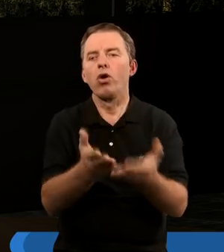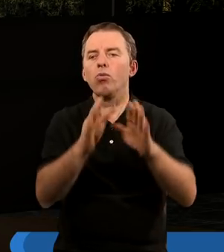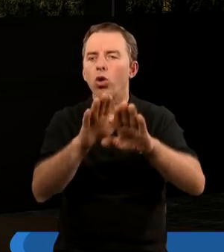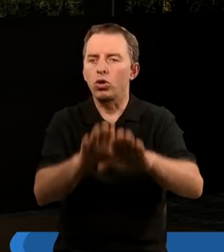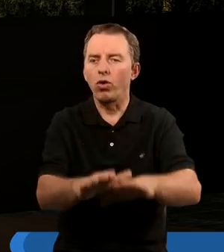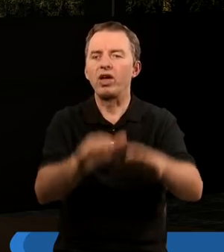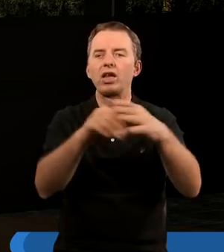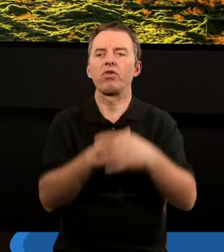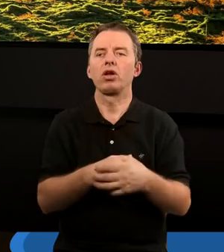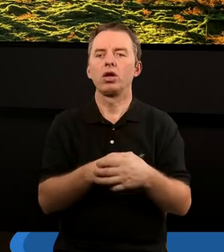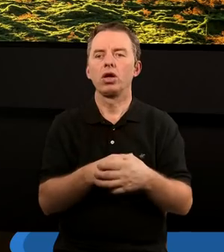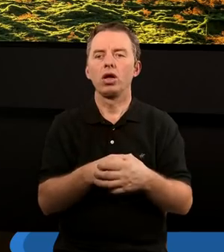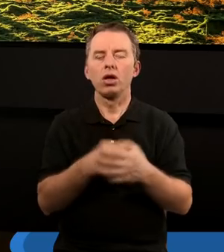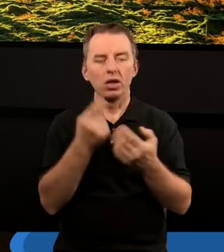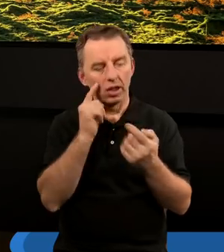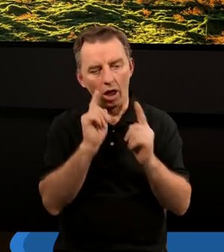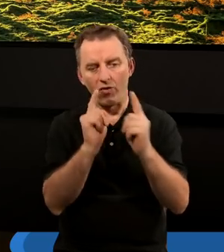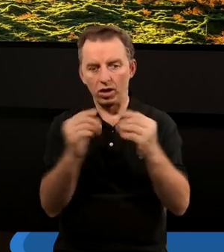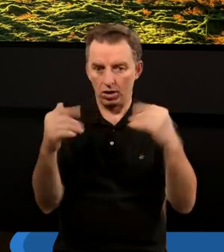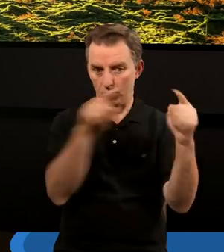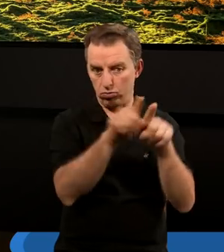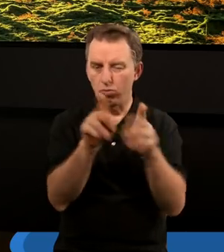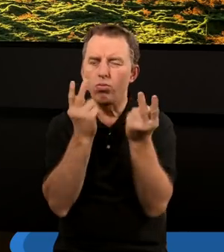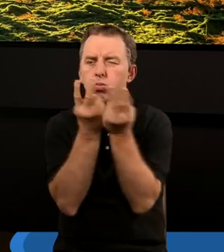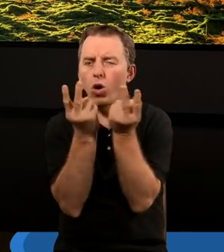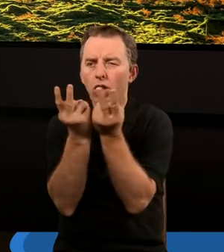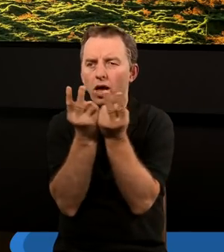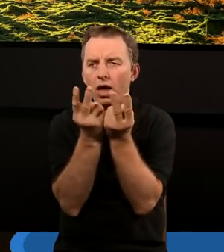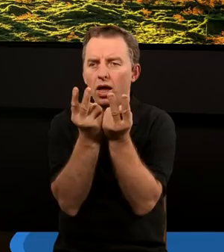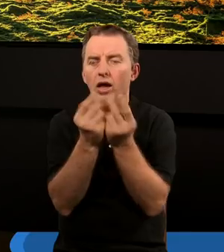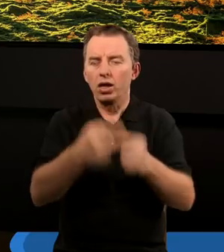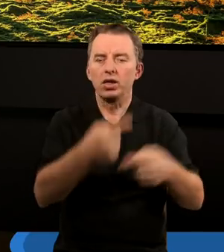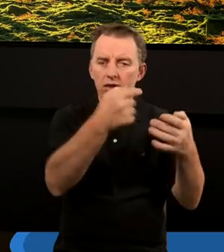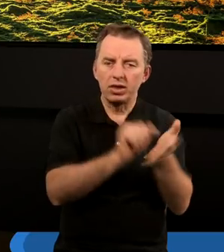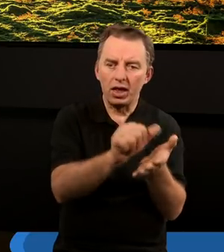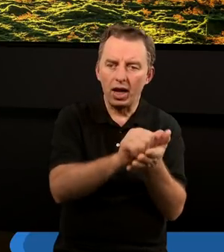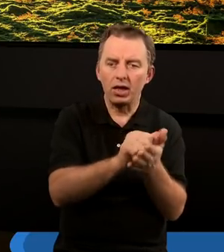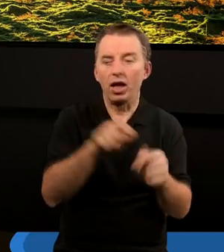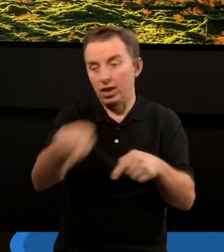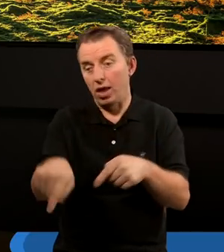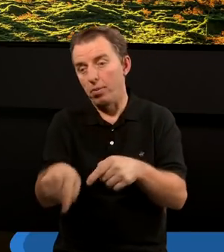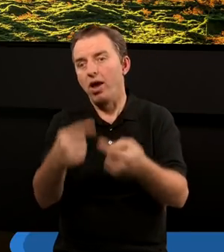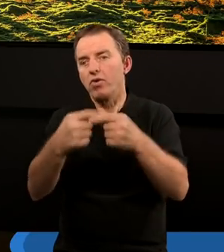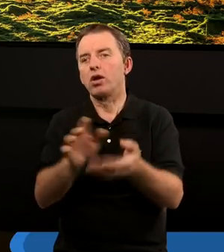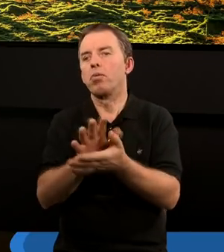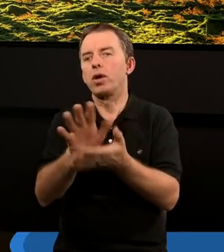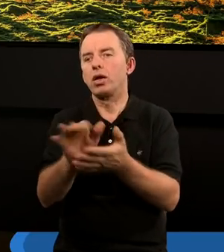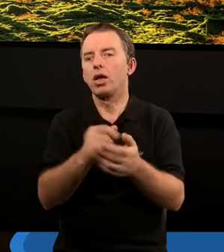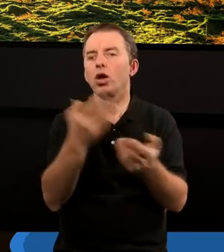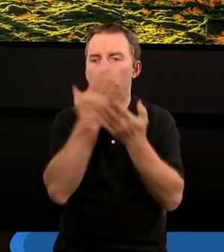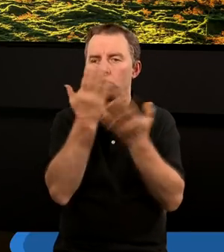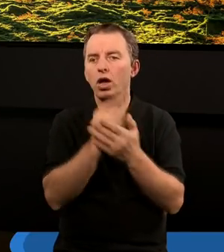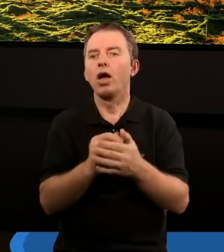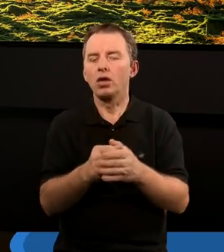błogosławieństwo. Zauważacie pewne podobieństwo między tym wersetem a wersetem 11, wcześniej cytowanym? Tam też jest